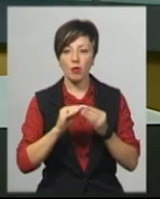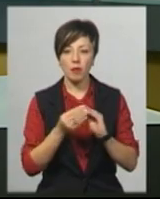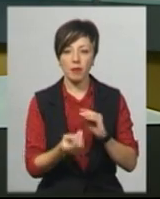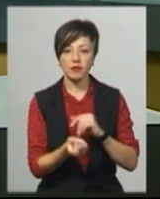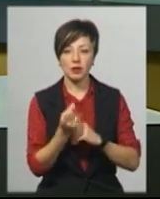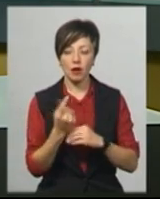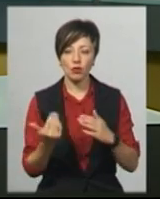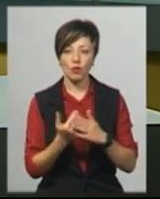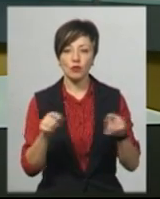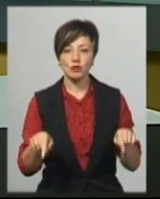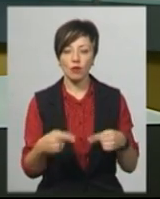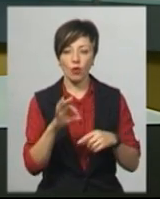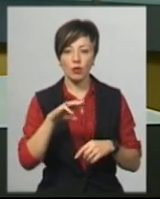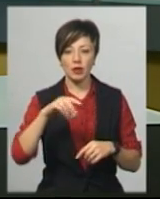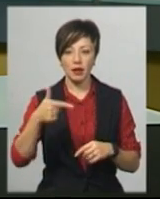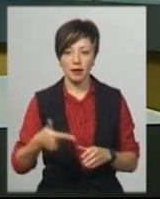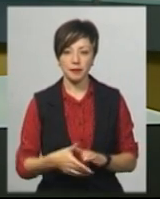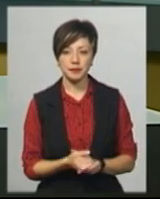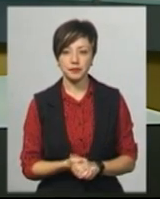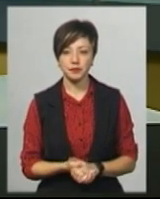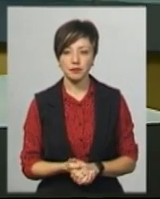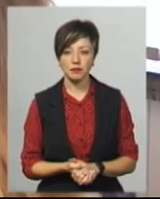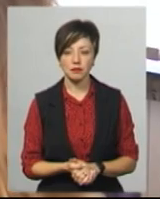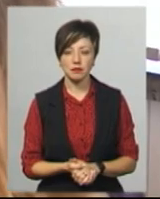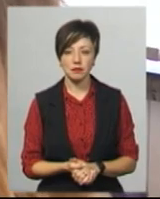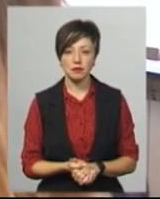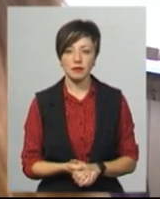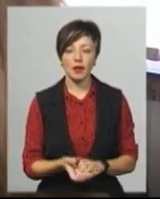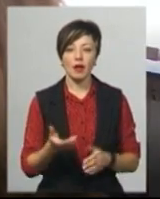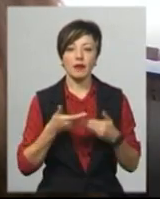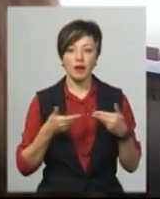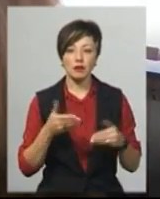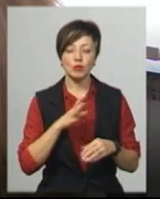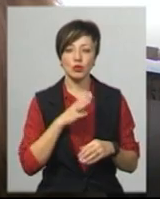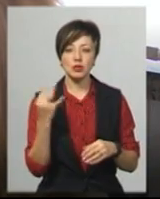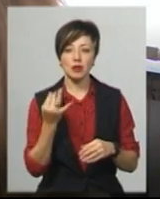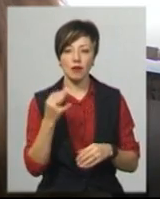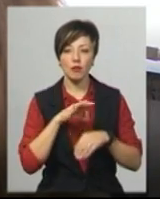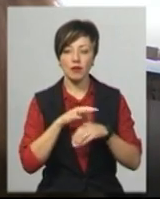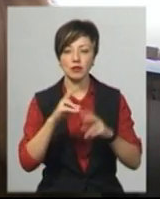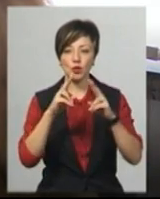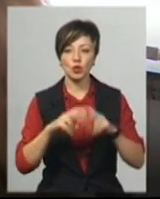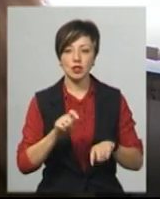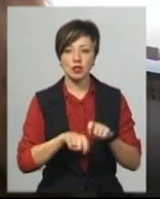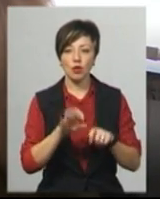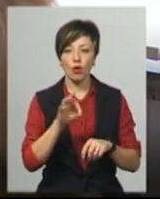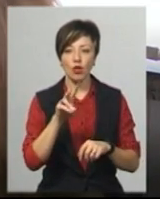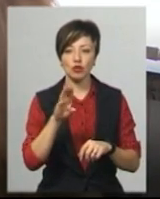виникають в новостворених об'єднаних терагромадах. Для нас було цікаво провести дослідження саме в